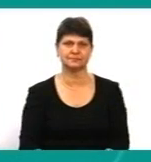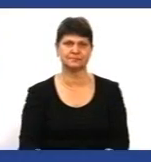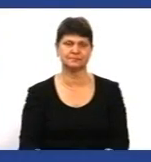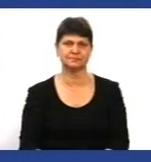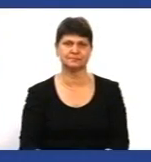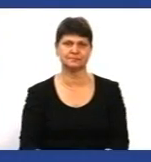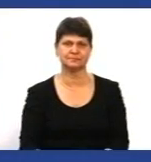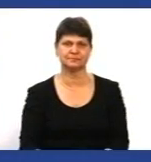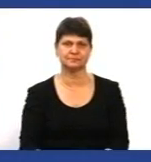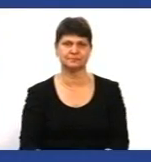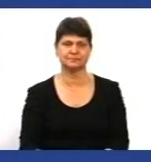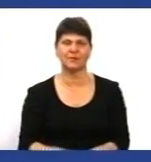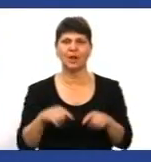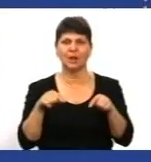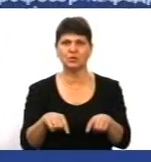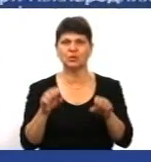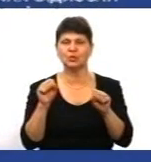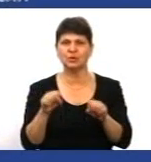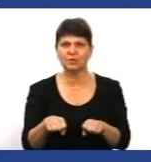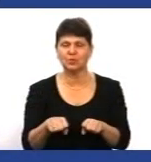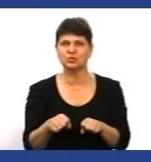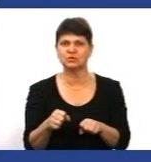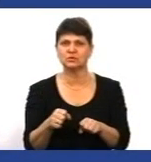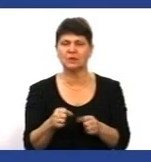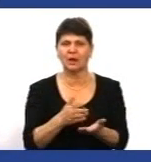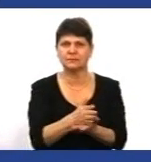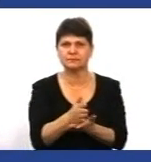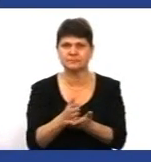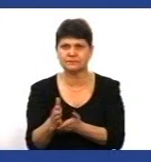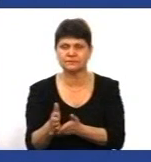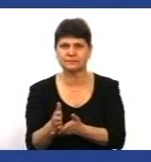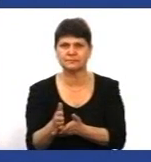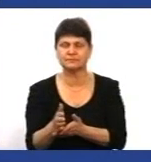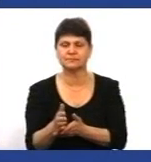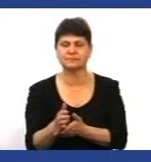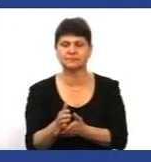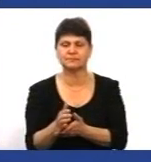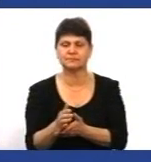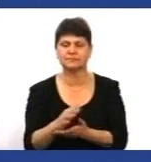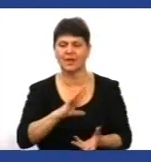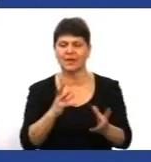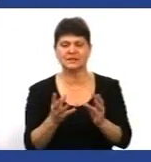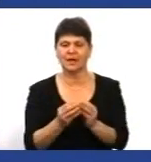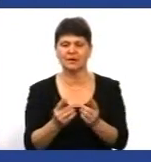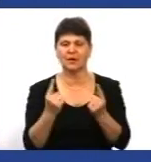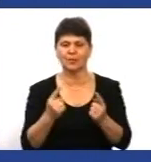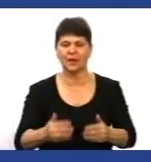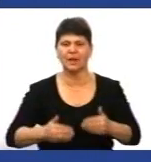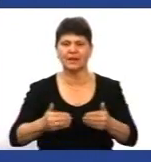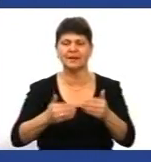Тут можна назвати кілька чинників. Перше, це загальноглобальна тенденція, коли